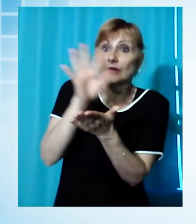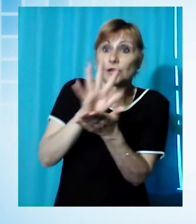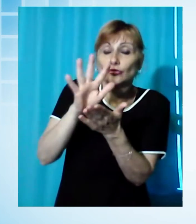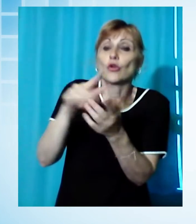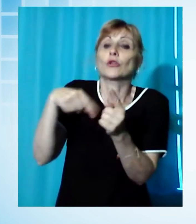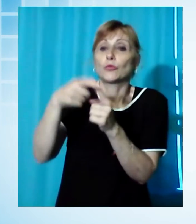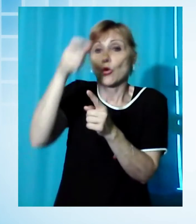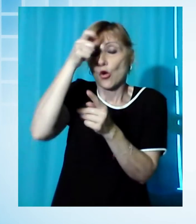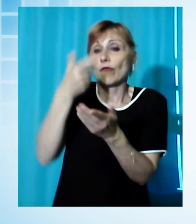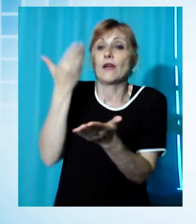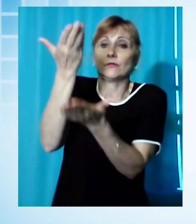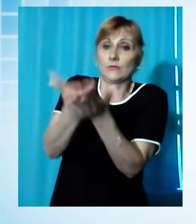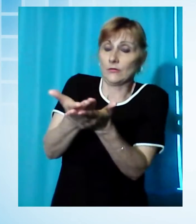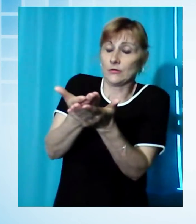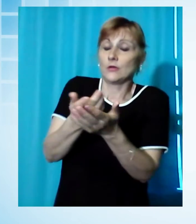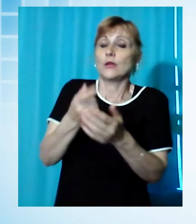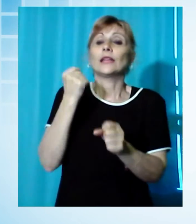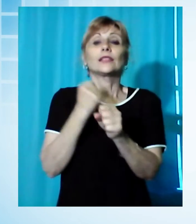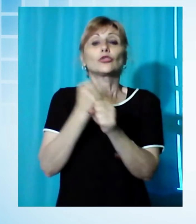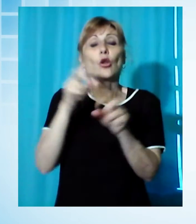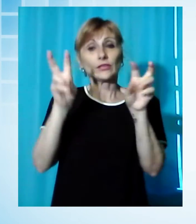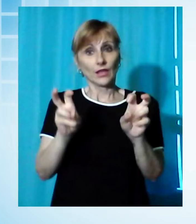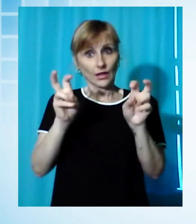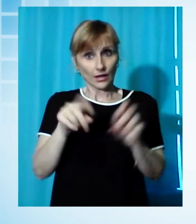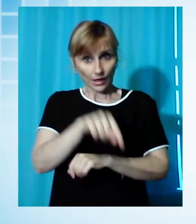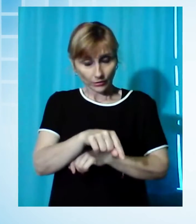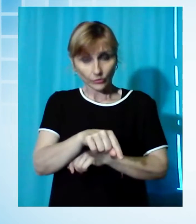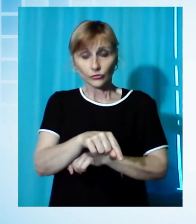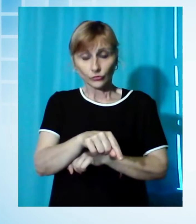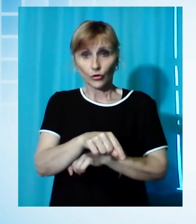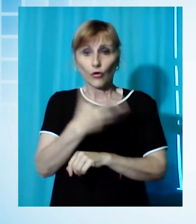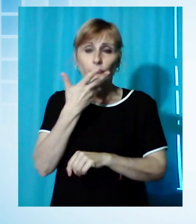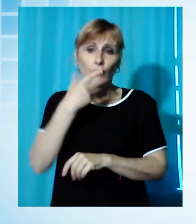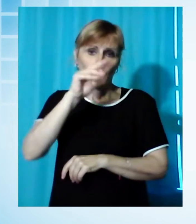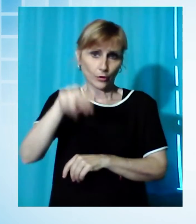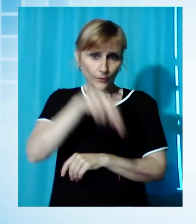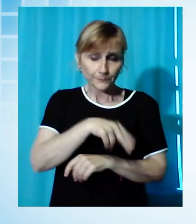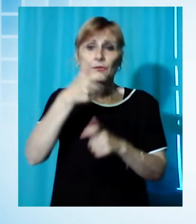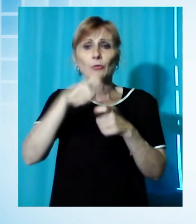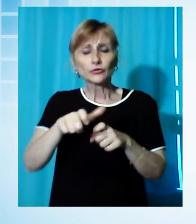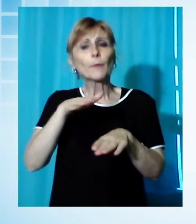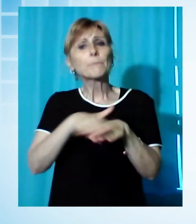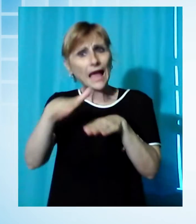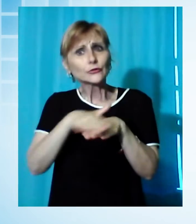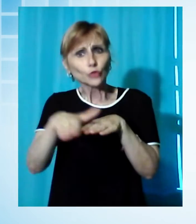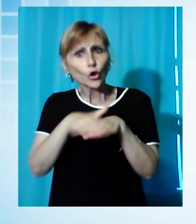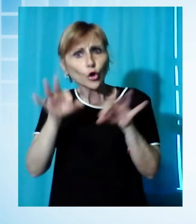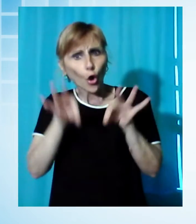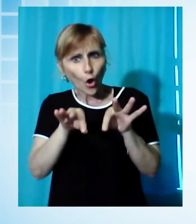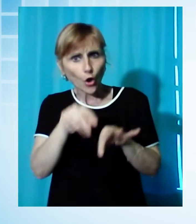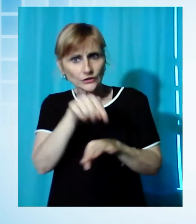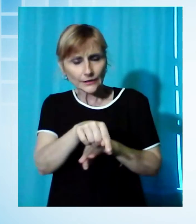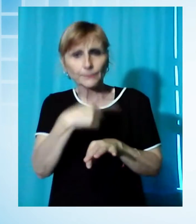di credito perché purtroppo tante attività oggi vanno avanti con questo tipo di metodo per ottenere le forniture per i propri